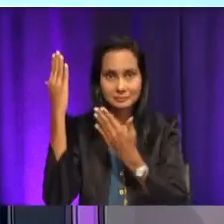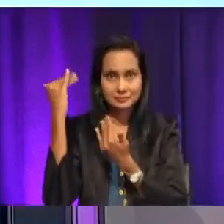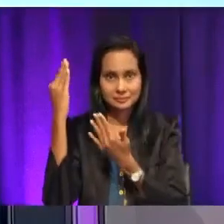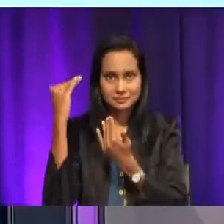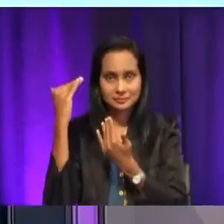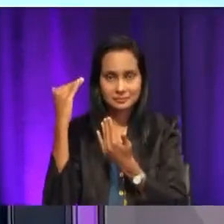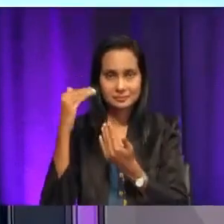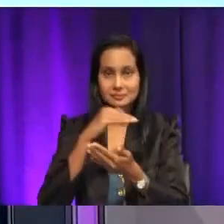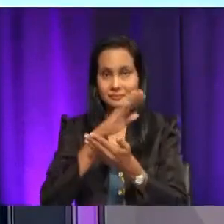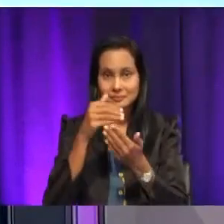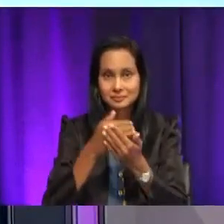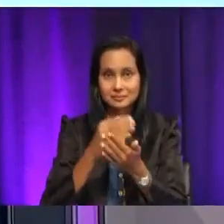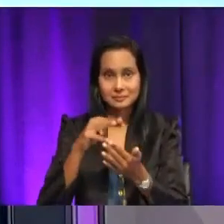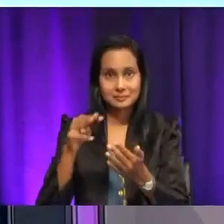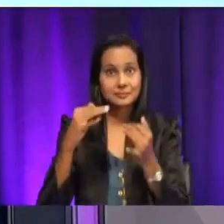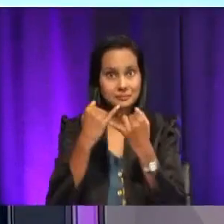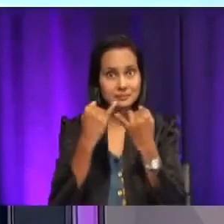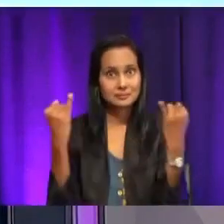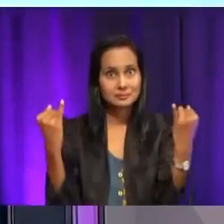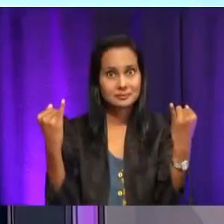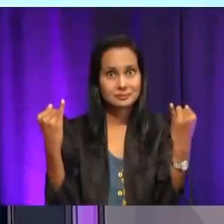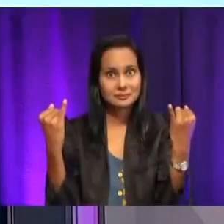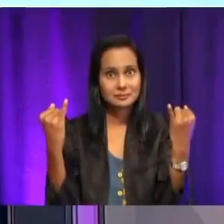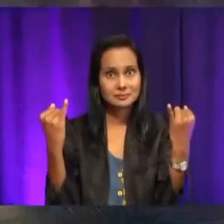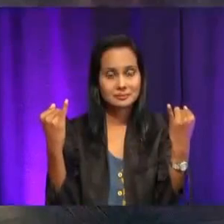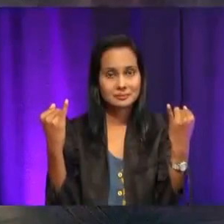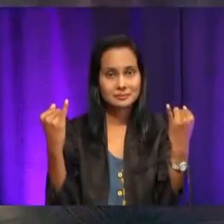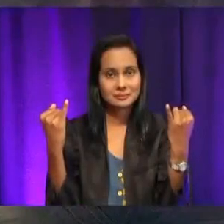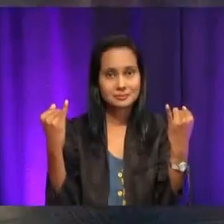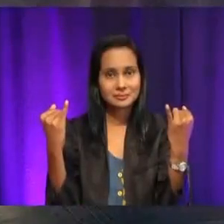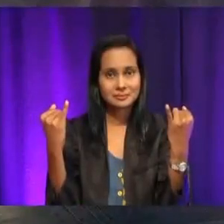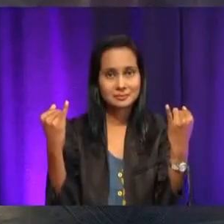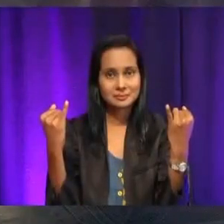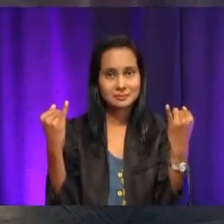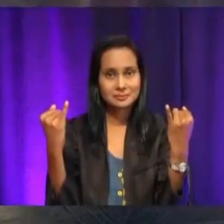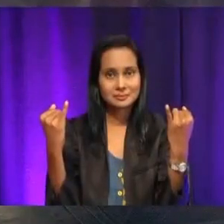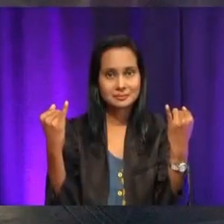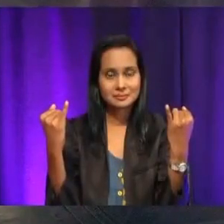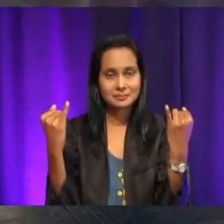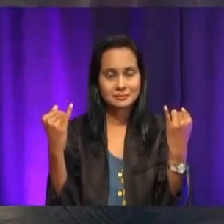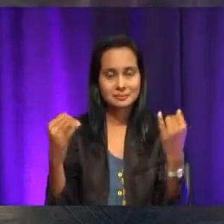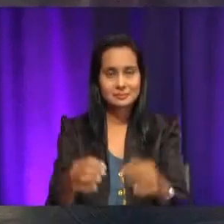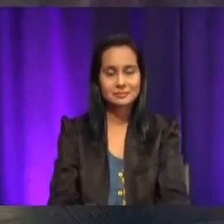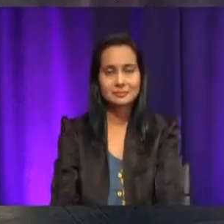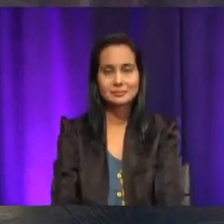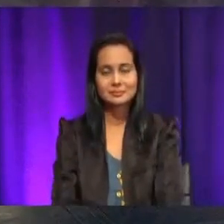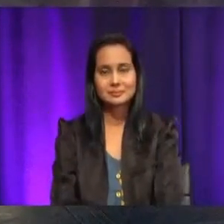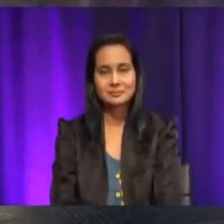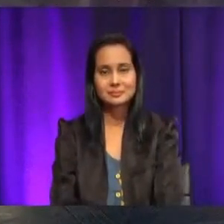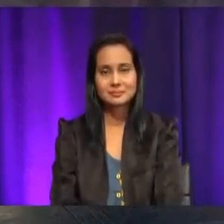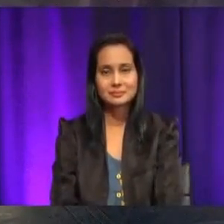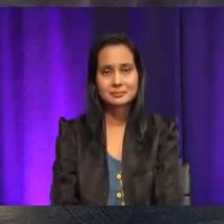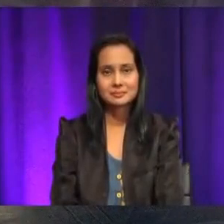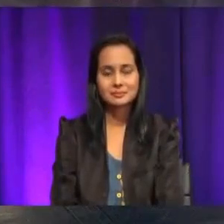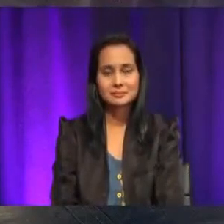Ria dah jelas. Jelas, cikgu. Bagaimana dengan murid-murid di rumah? adakah murid-murid di rumah jelas dengan penerangan yang diberikan oleh kawan